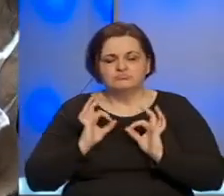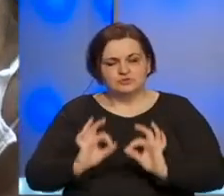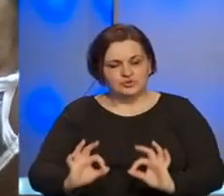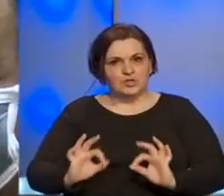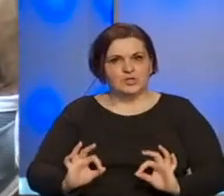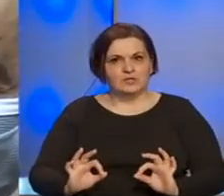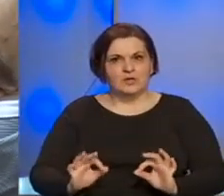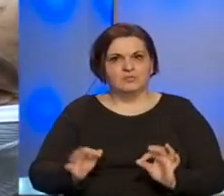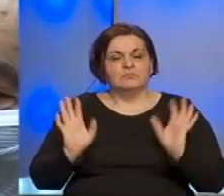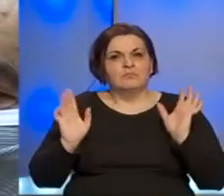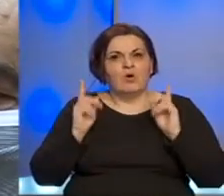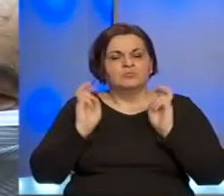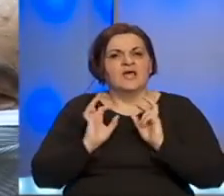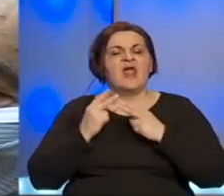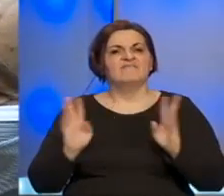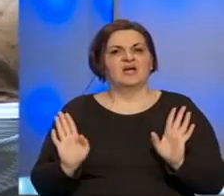Ostojanje najvažnije.